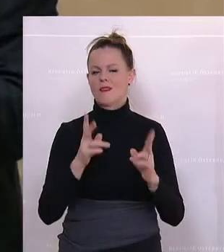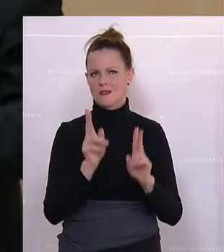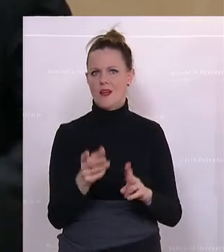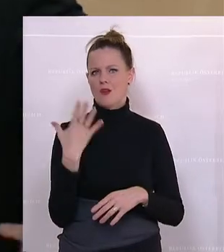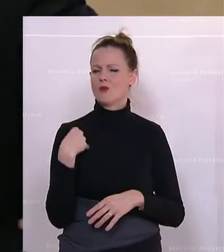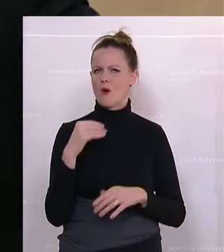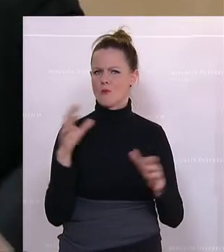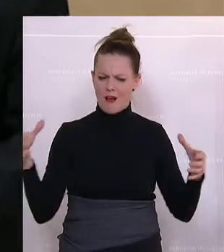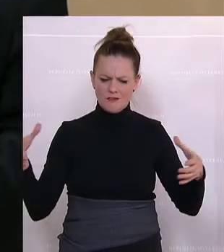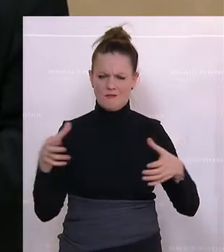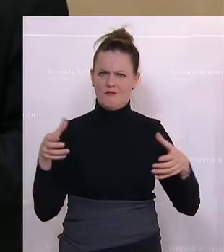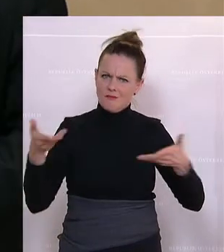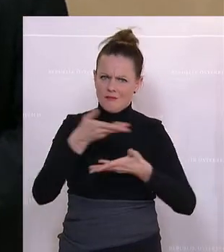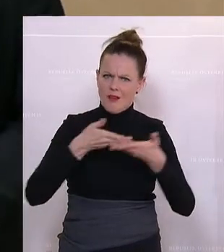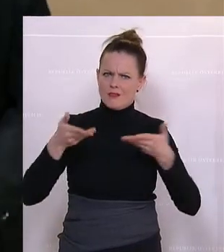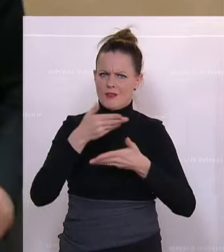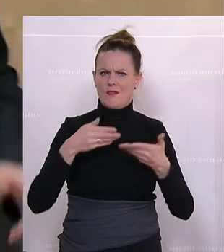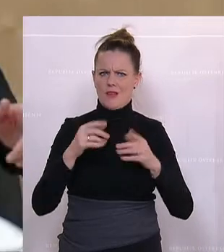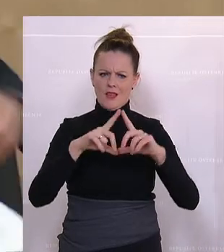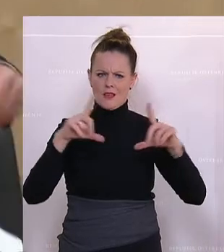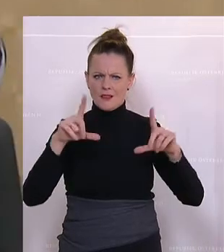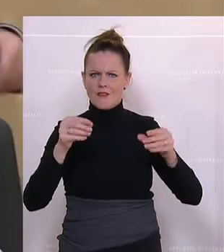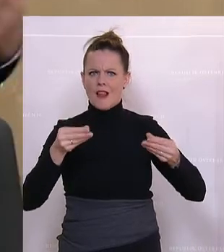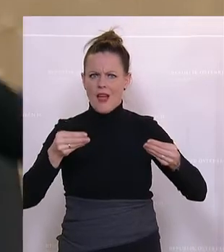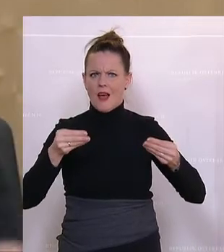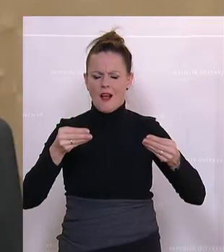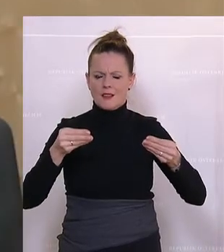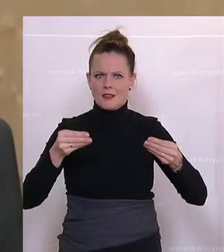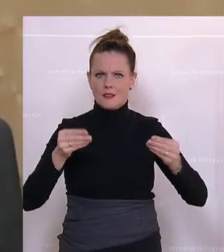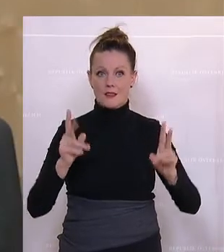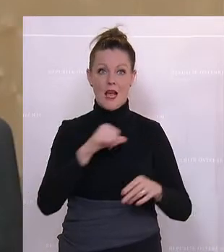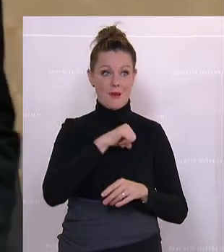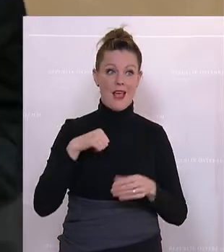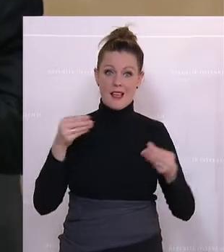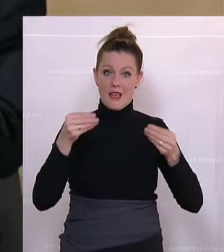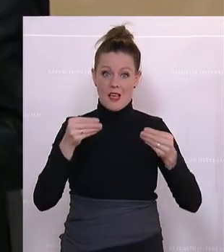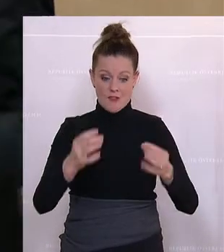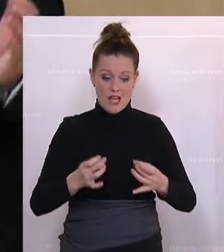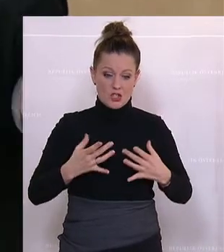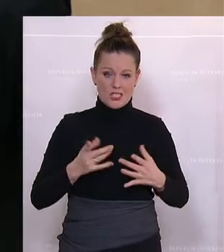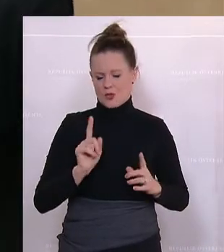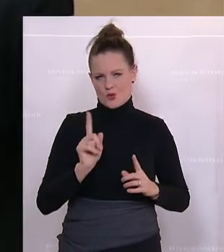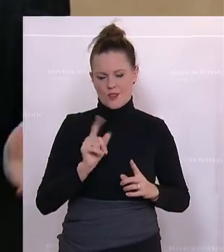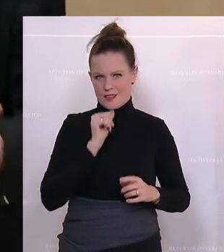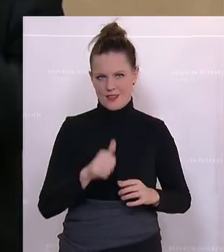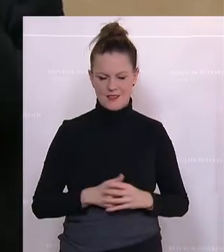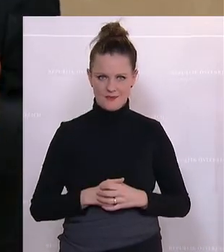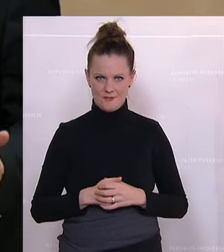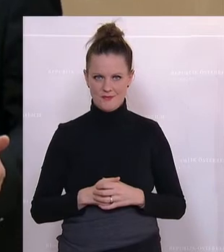alle miteinander wieder an irgendwelchen Tafeln anhalten. Aber man sollte sich nicht mit dem eigenen Tafel infizieren. Und insofern,